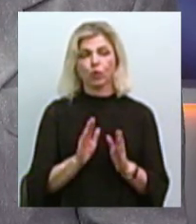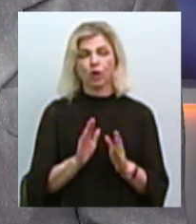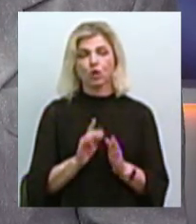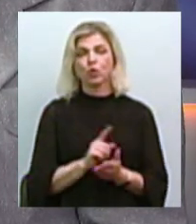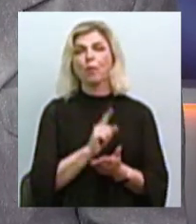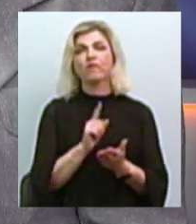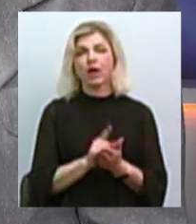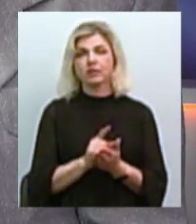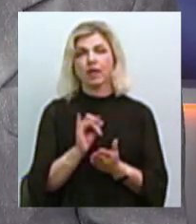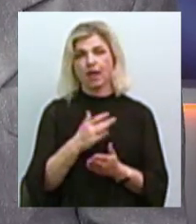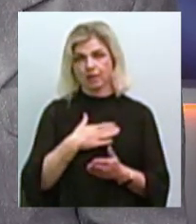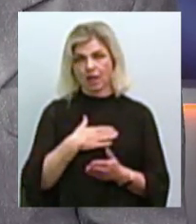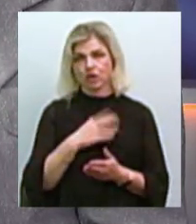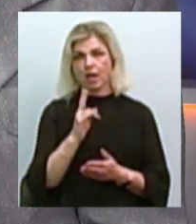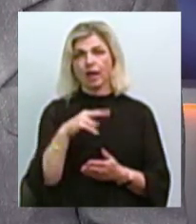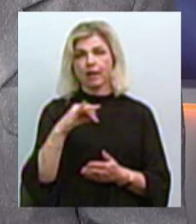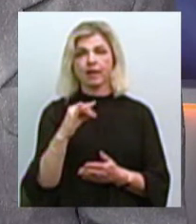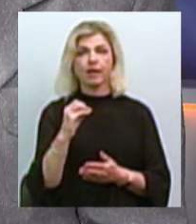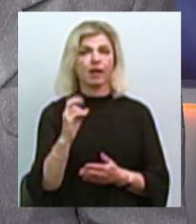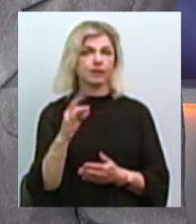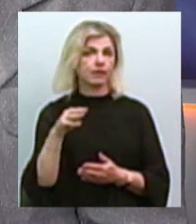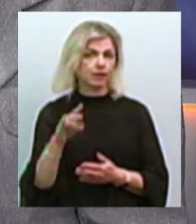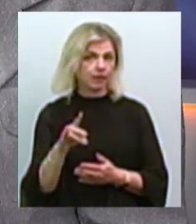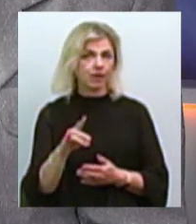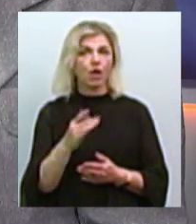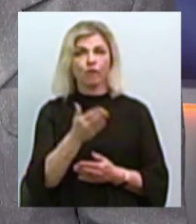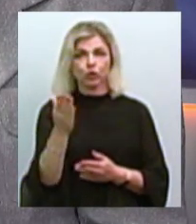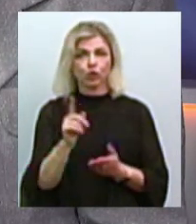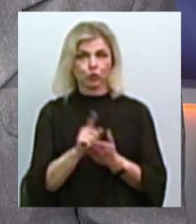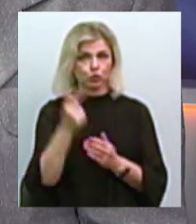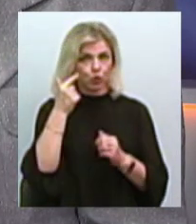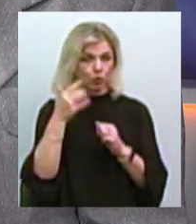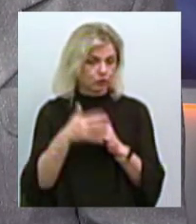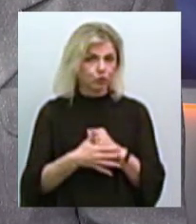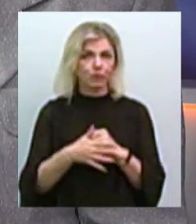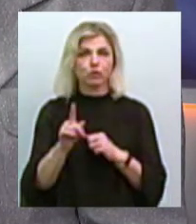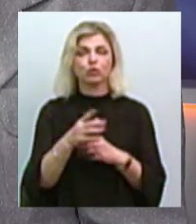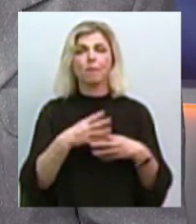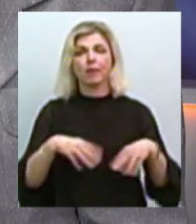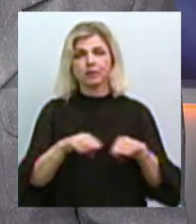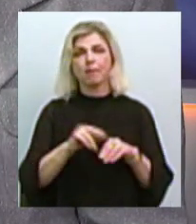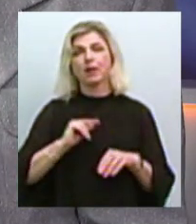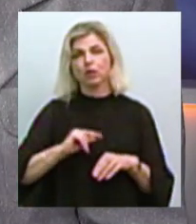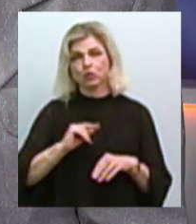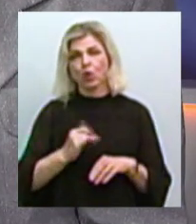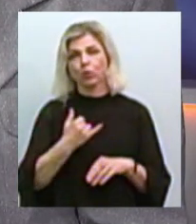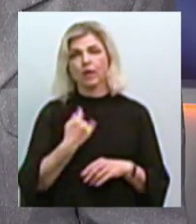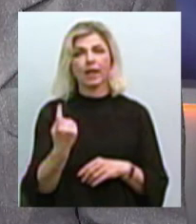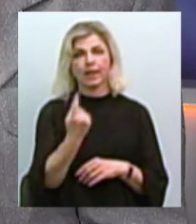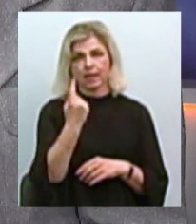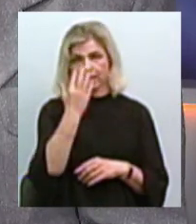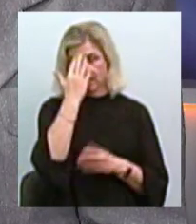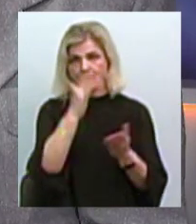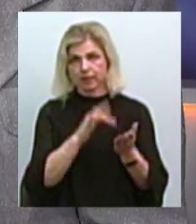зобов'язання, а й наші клієнти. Тому наші клієнти повинні розуміти, що ми з ними працюємо, і у нас єдина мета –